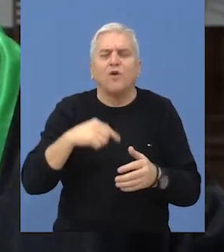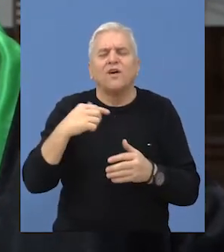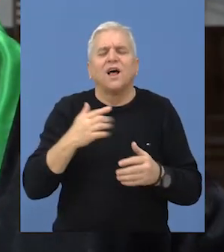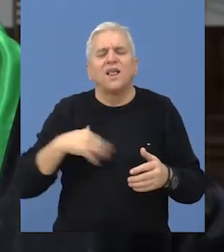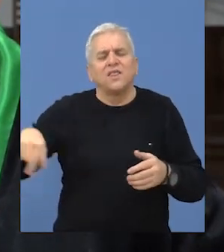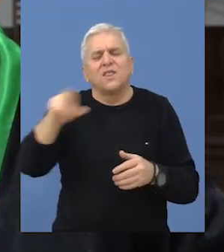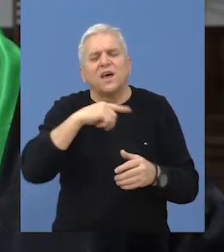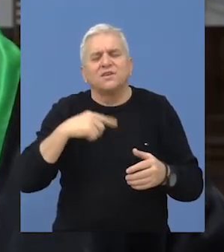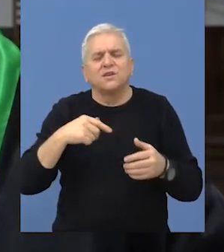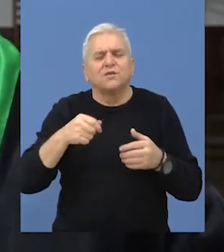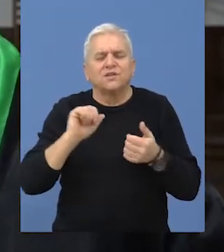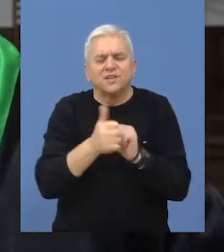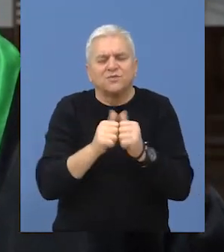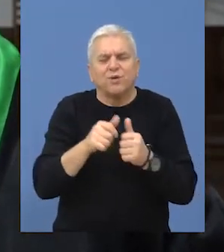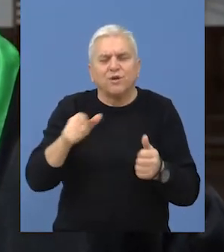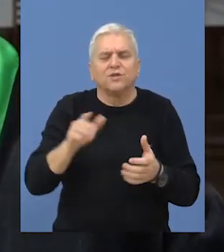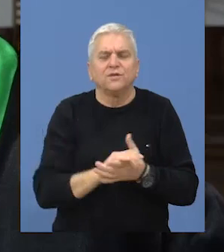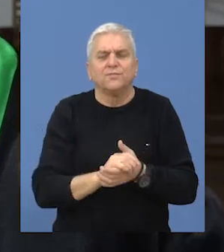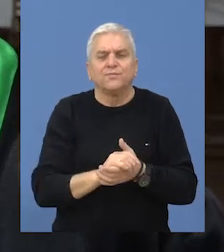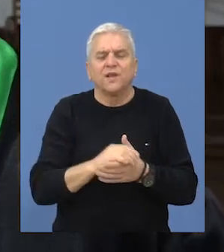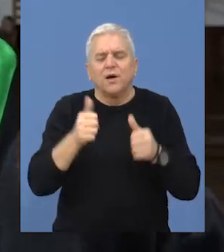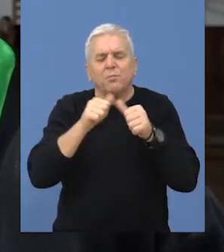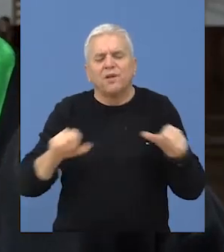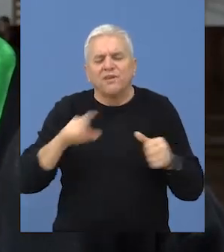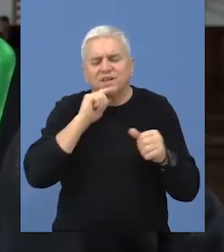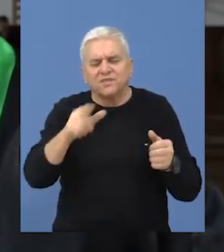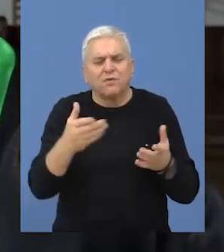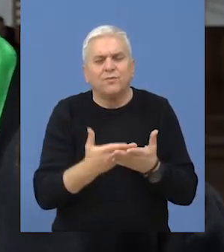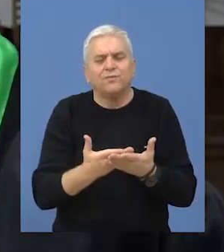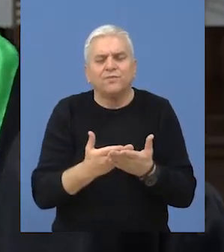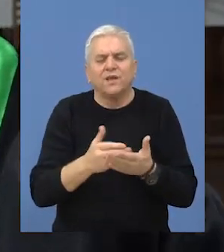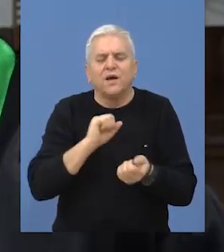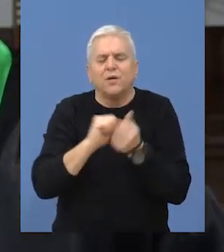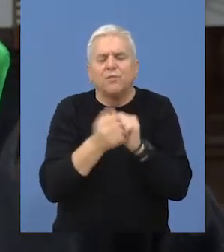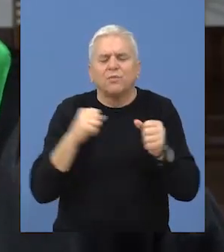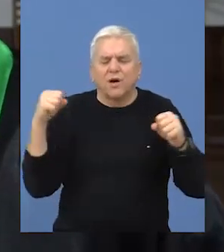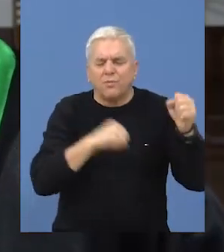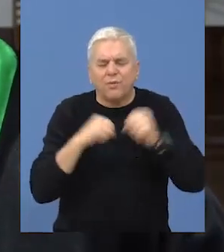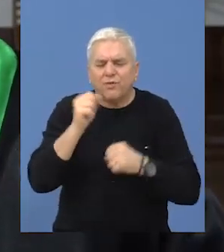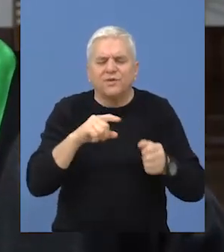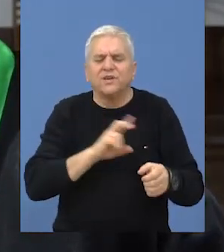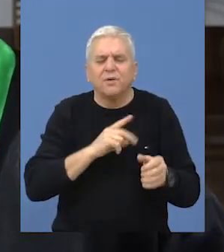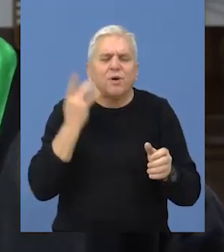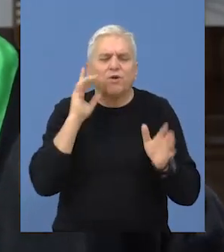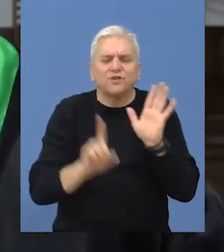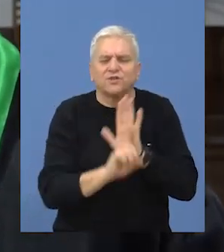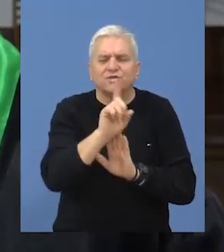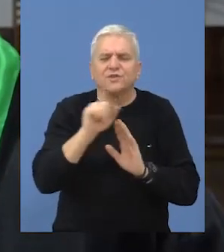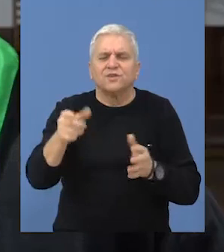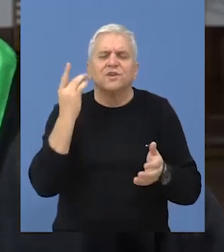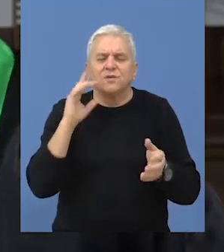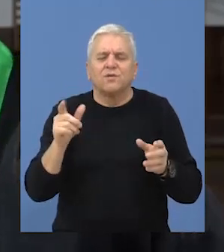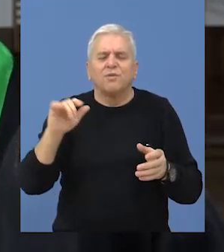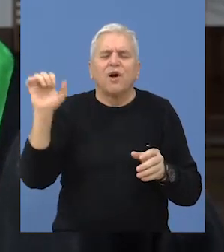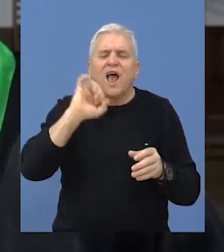da je naš sport, odnosno prvenstveno kickboks, da imamo odlične